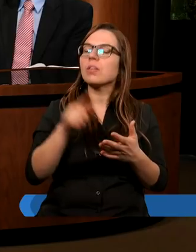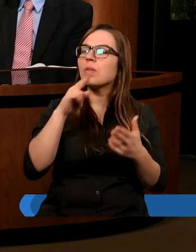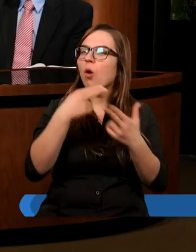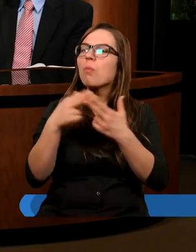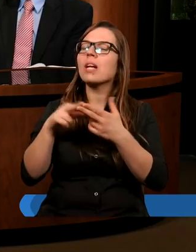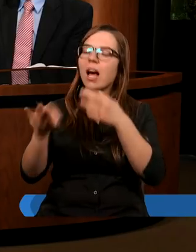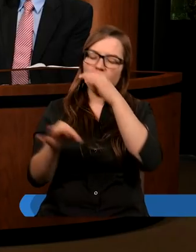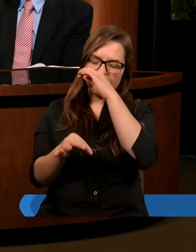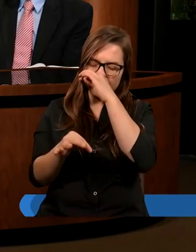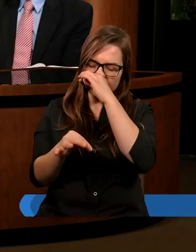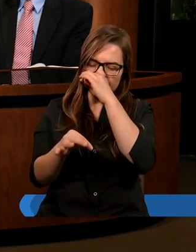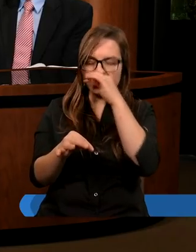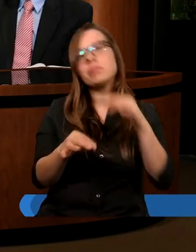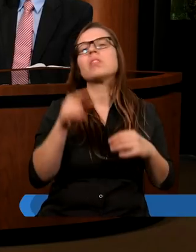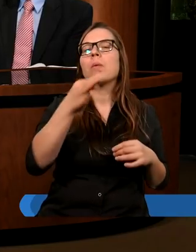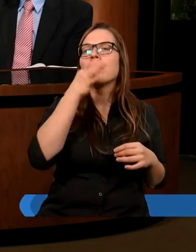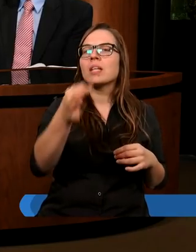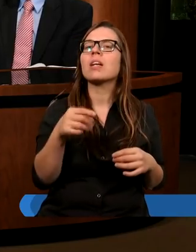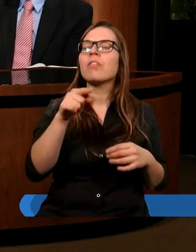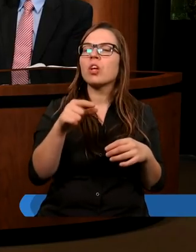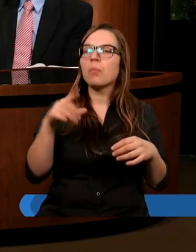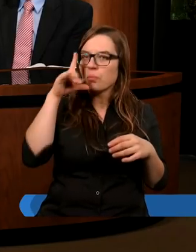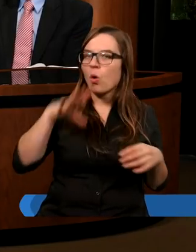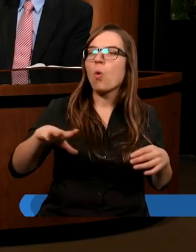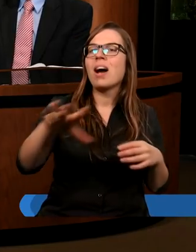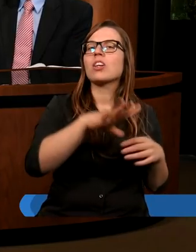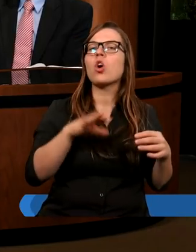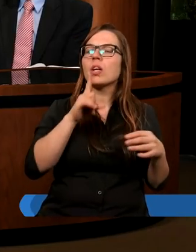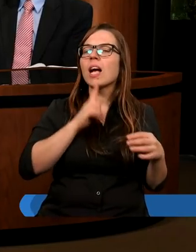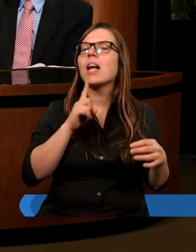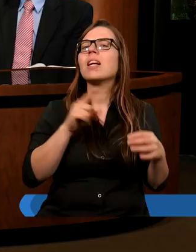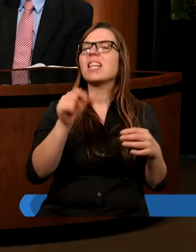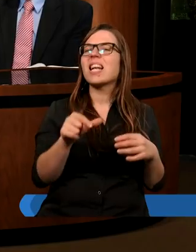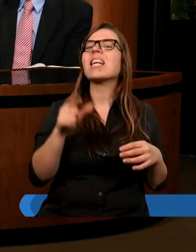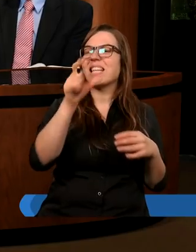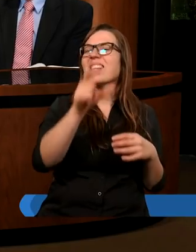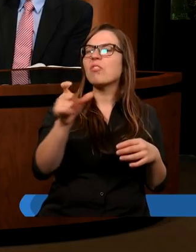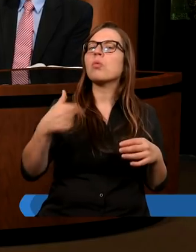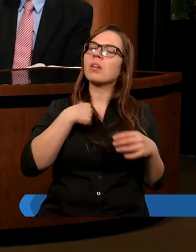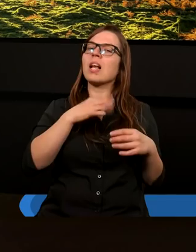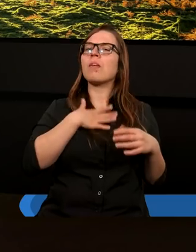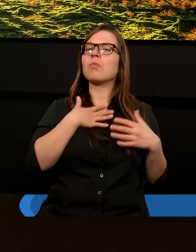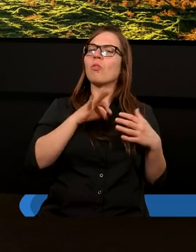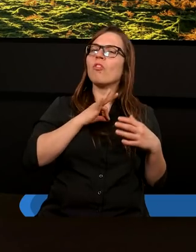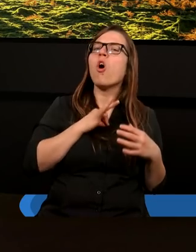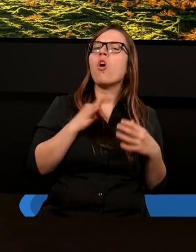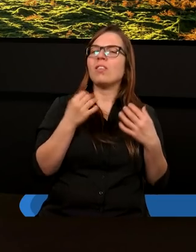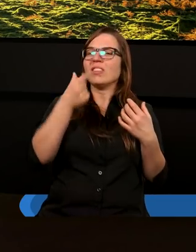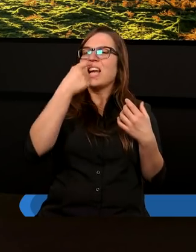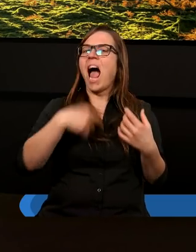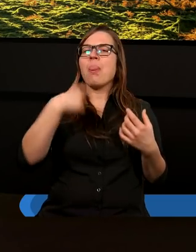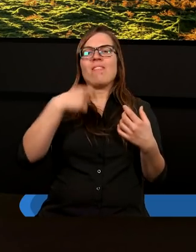pytanie, że jest miejsce w kościele, w społeczności takiej religijnej na indywidualność. Pan Bóg rozwija naszą